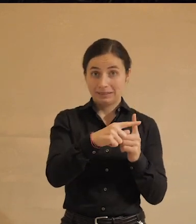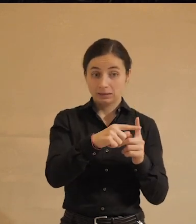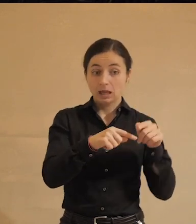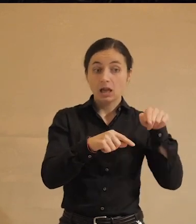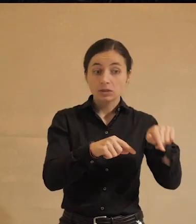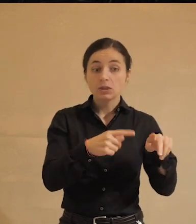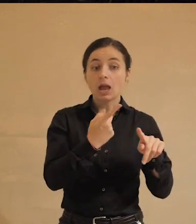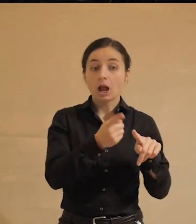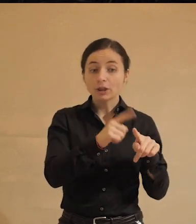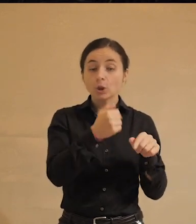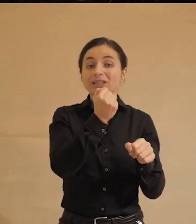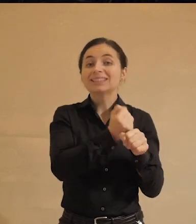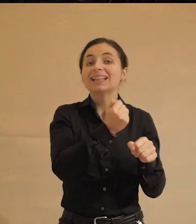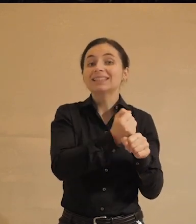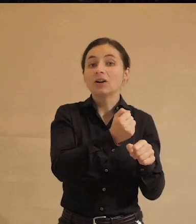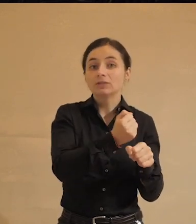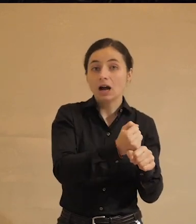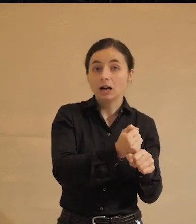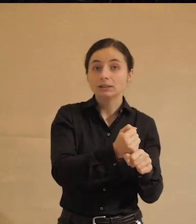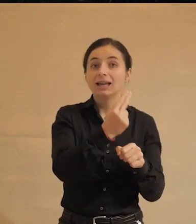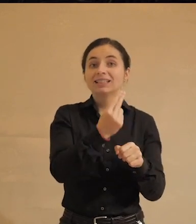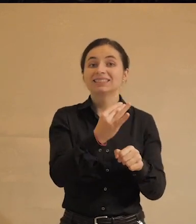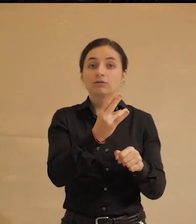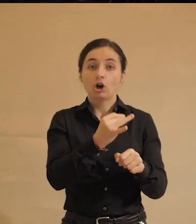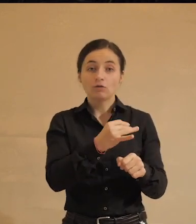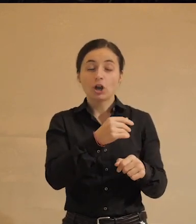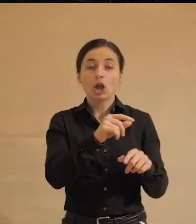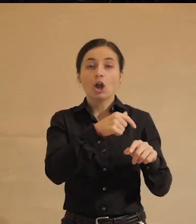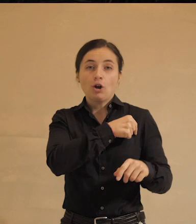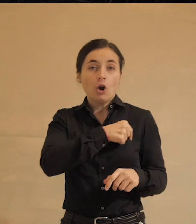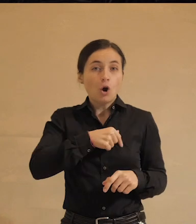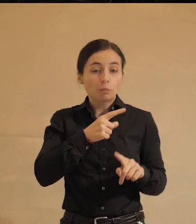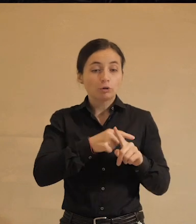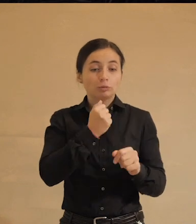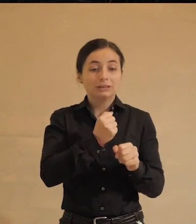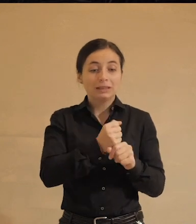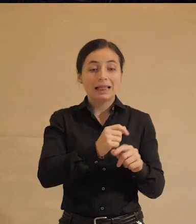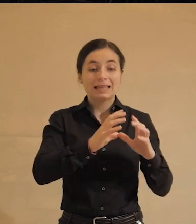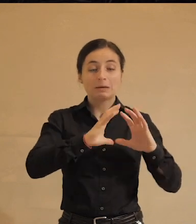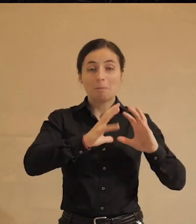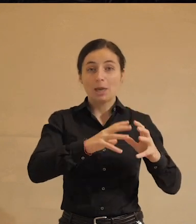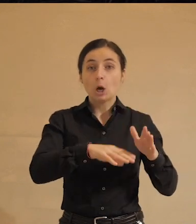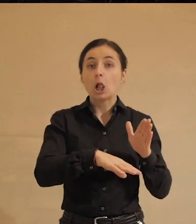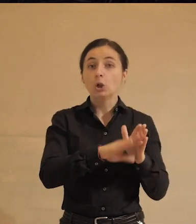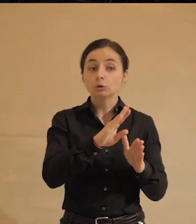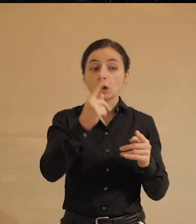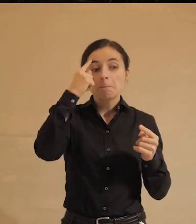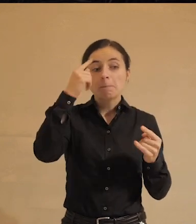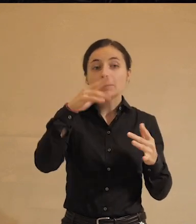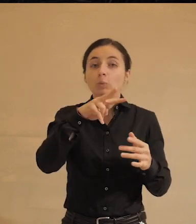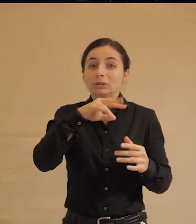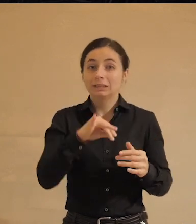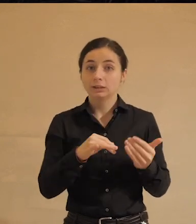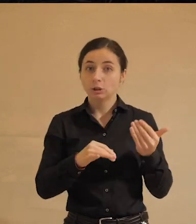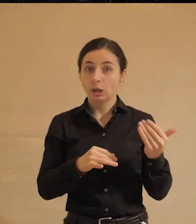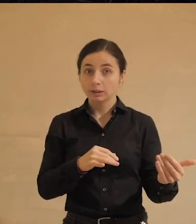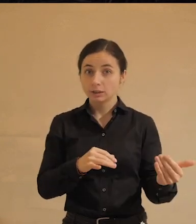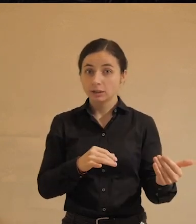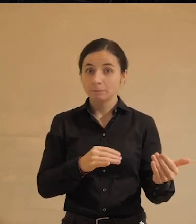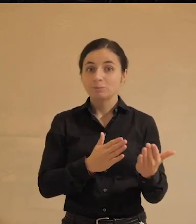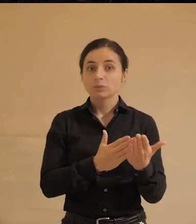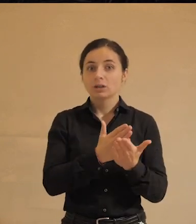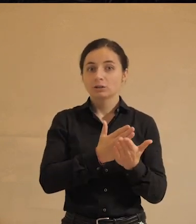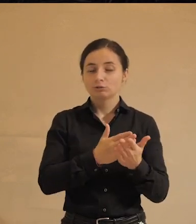те, кто, собственно, создавали цифровые корпорации, чтобы сделать мир лучше, поймут ли они, что они, грубо говоря,